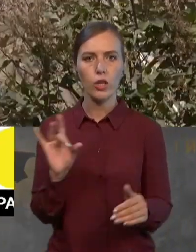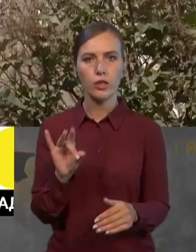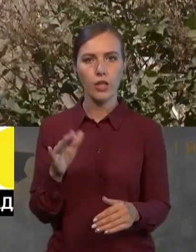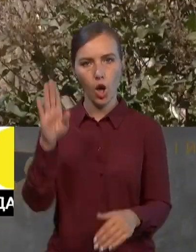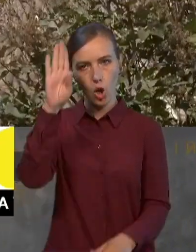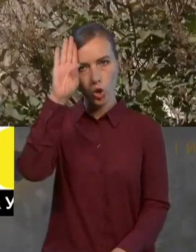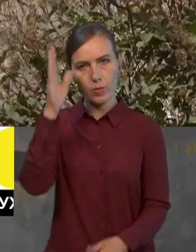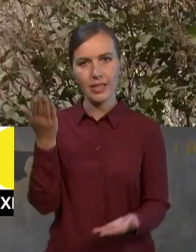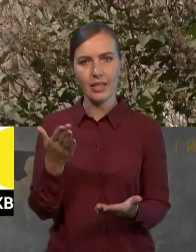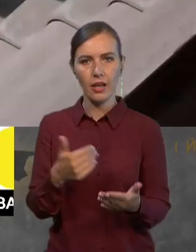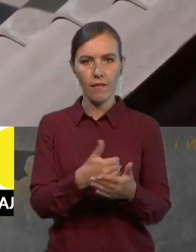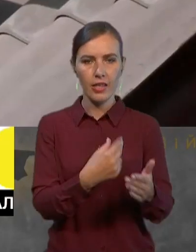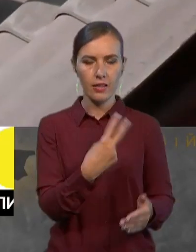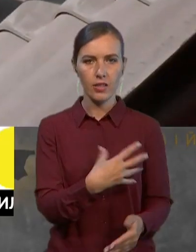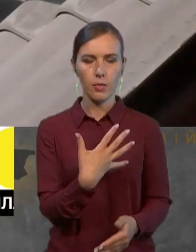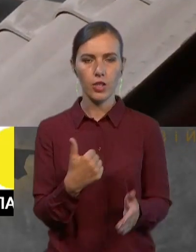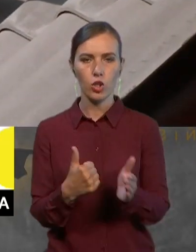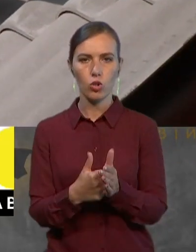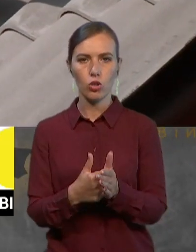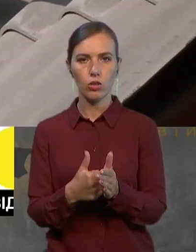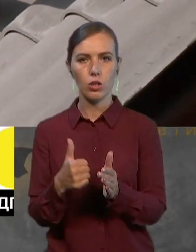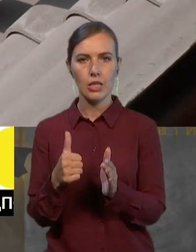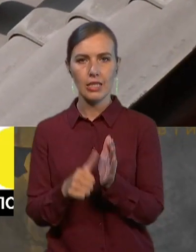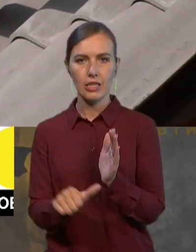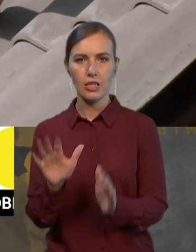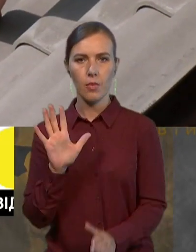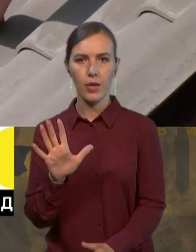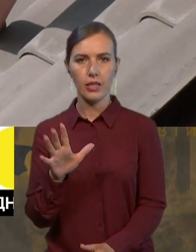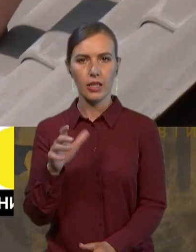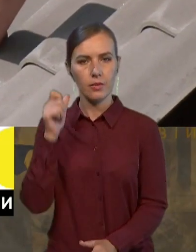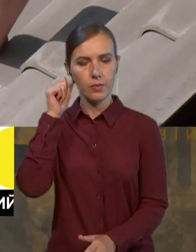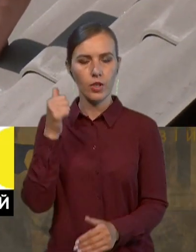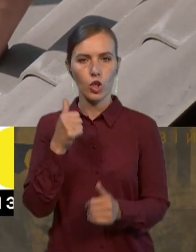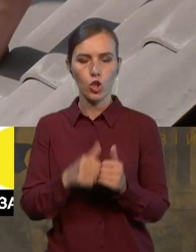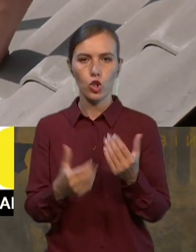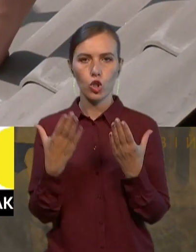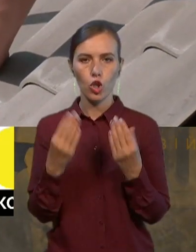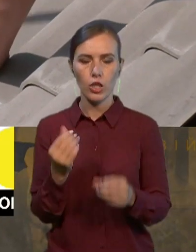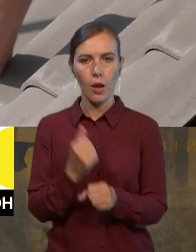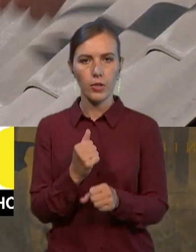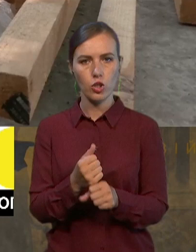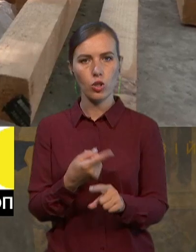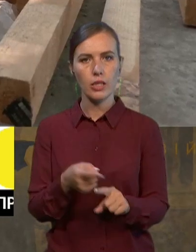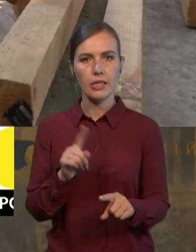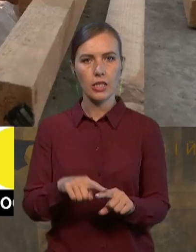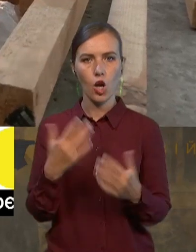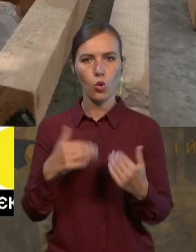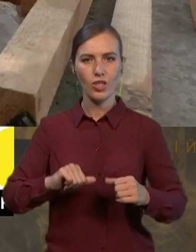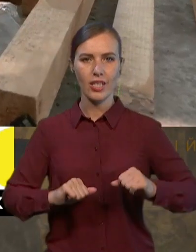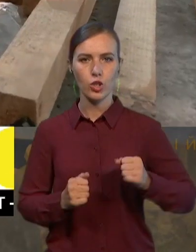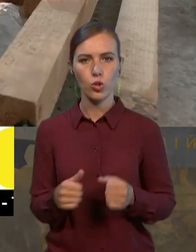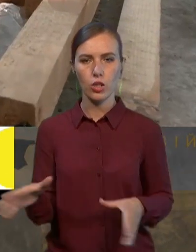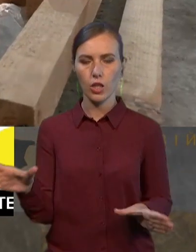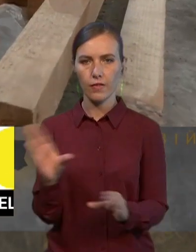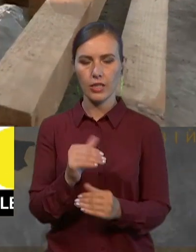там від 25 до 65 щодня працюють, це вже друзі на все життя для